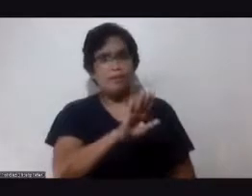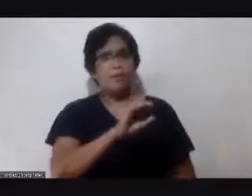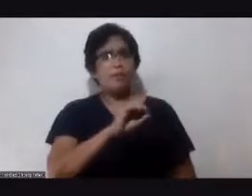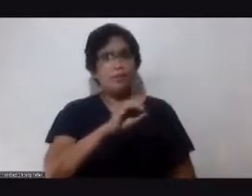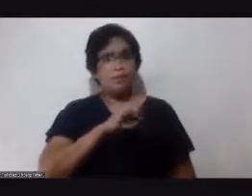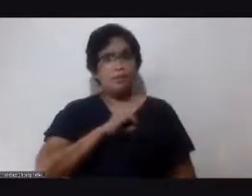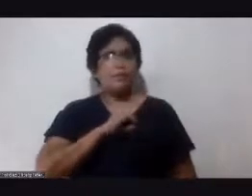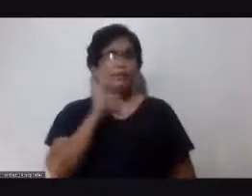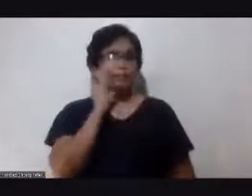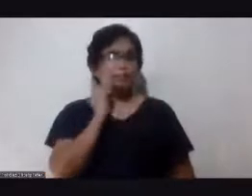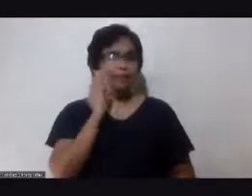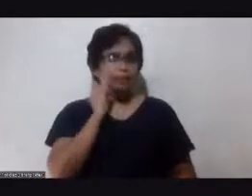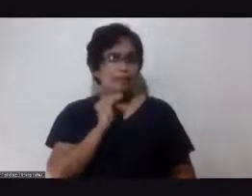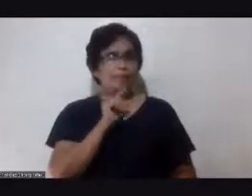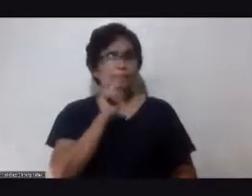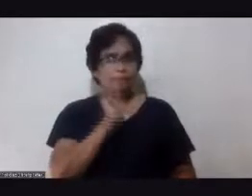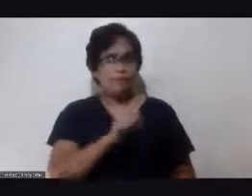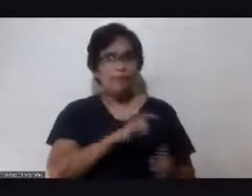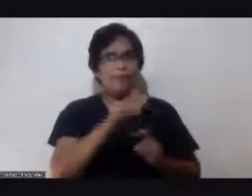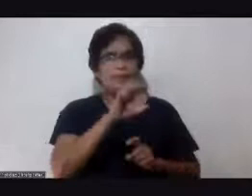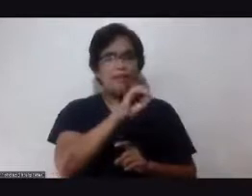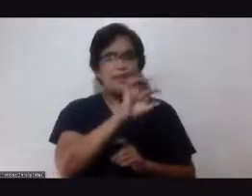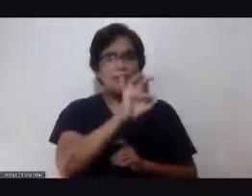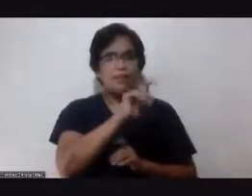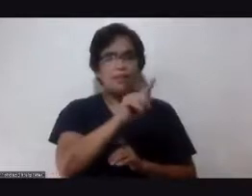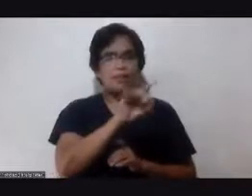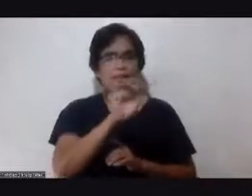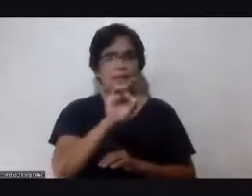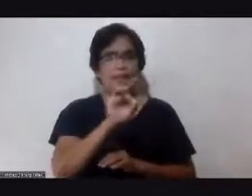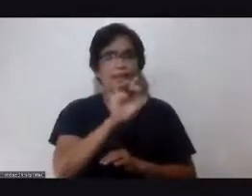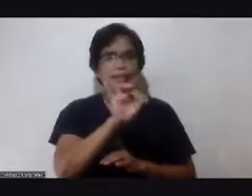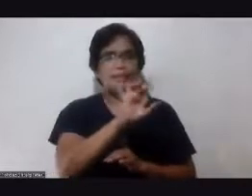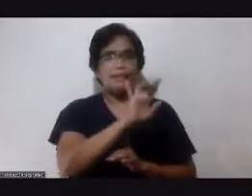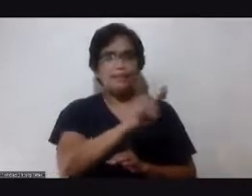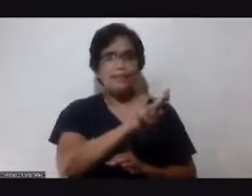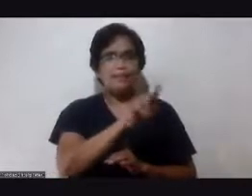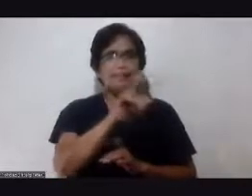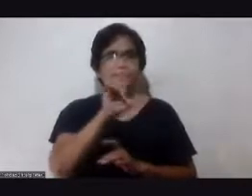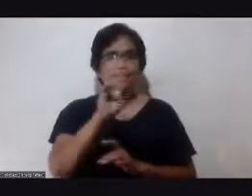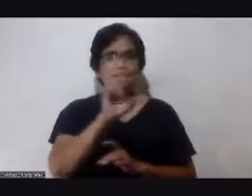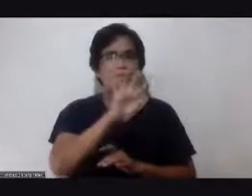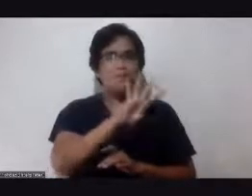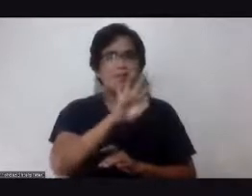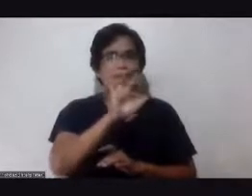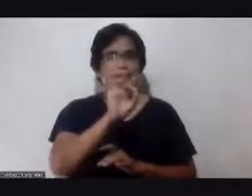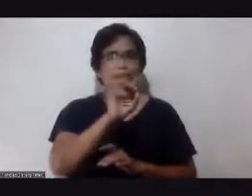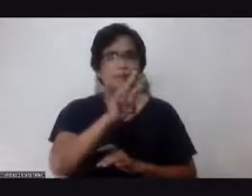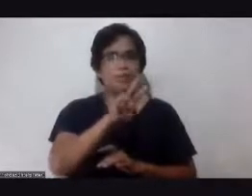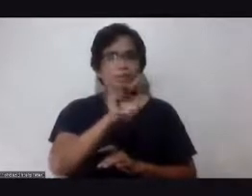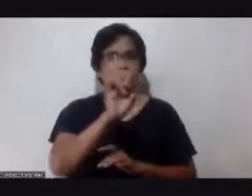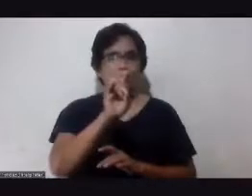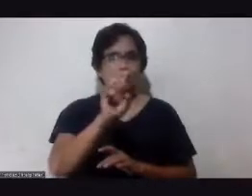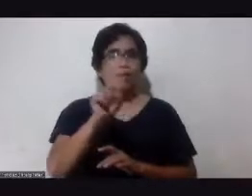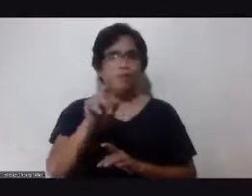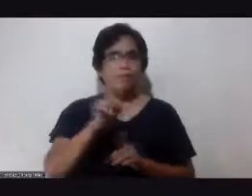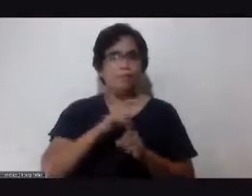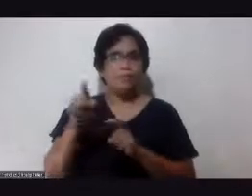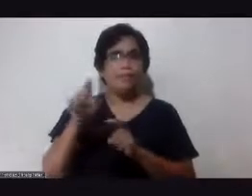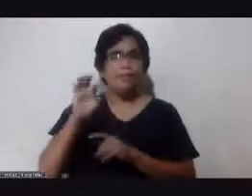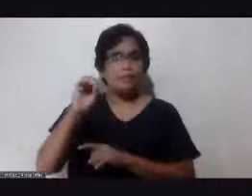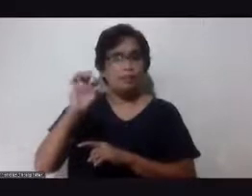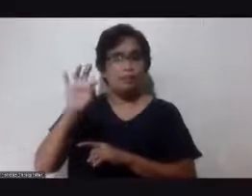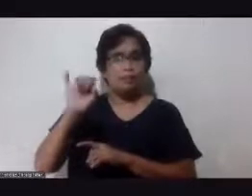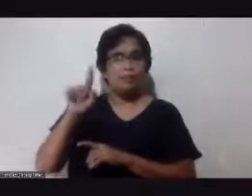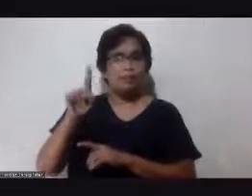pwede po magtext sa 0918 837 4827 o magtext po kayo diretso kay Brother Benson sa 0918